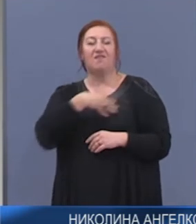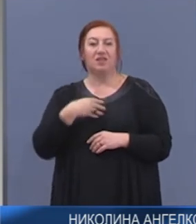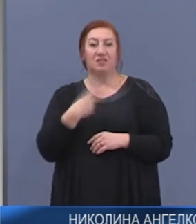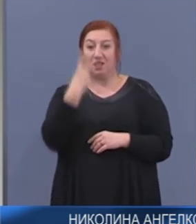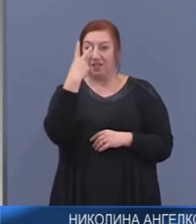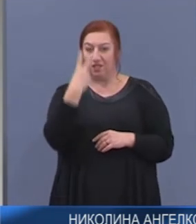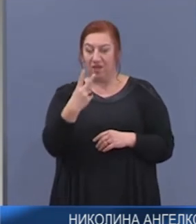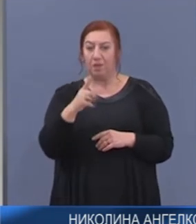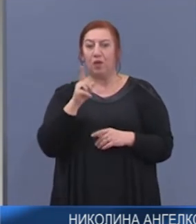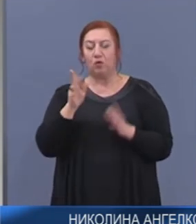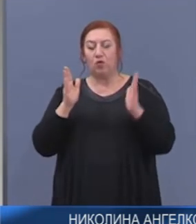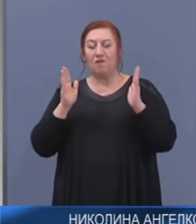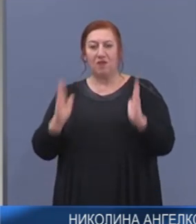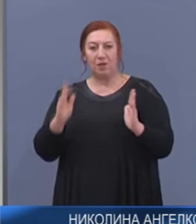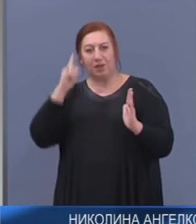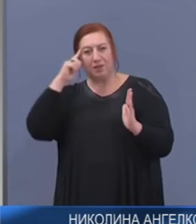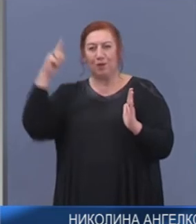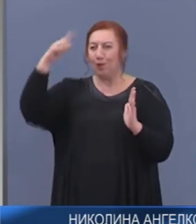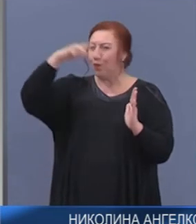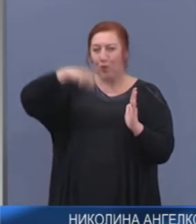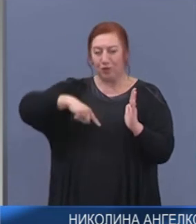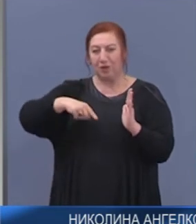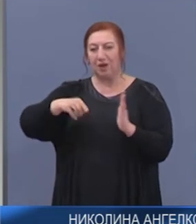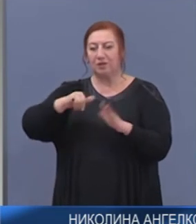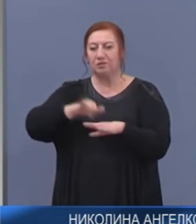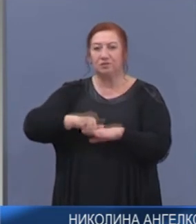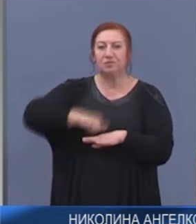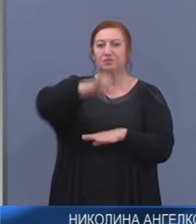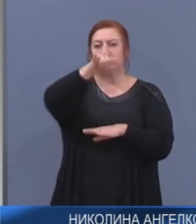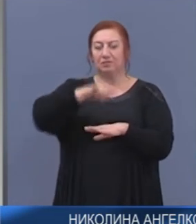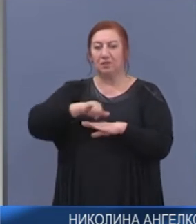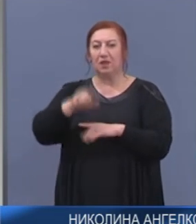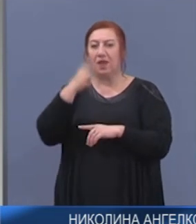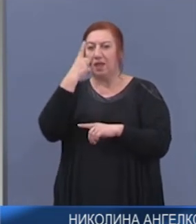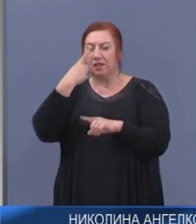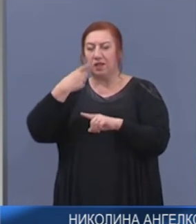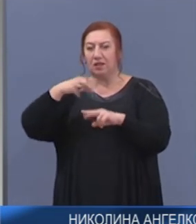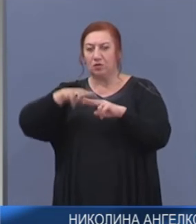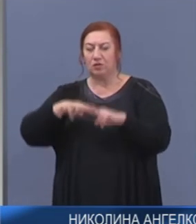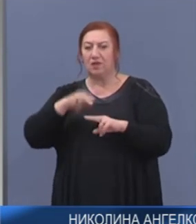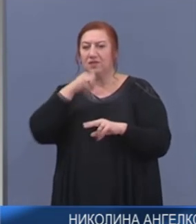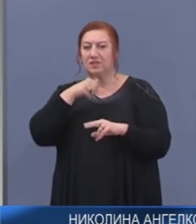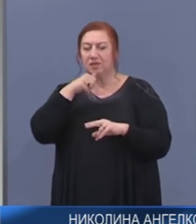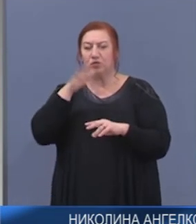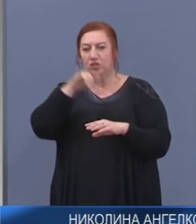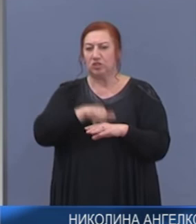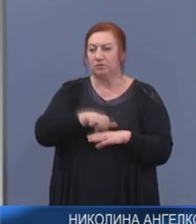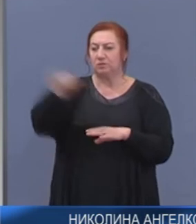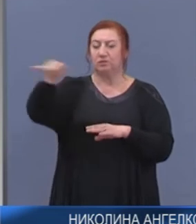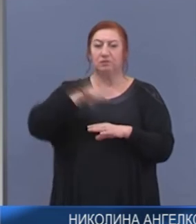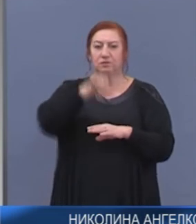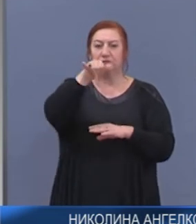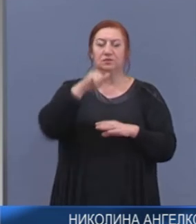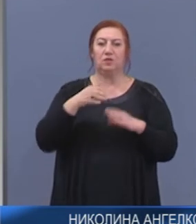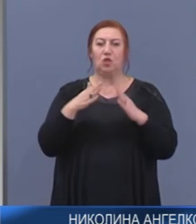които също в рамките на утрешния ден и Харватите мислят, че в събота предстои да отпътуват. Банско,